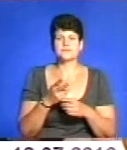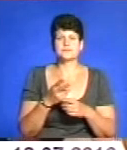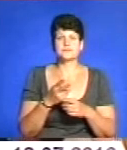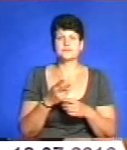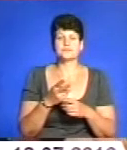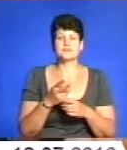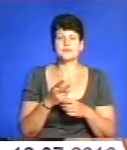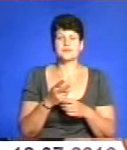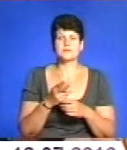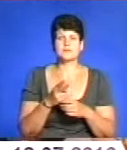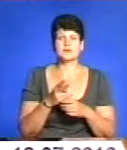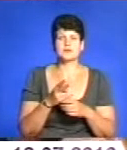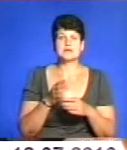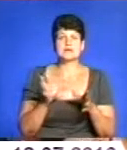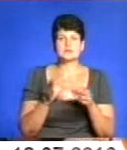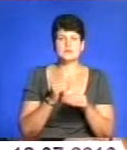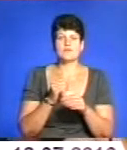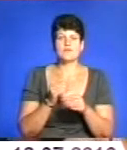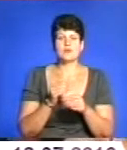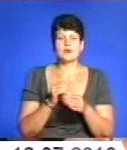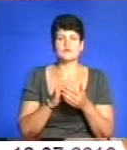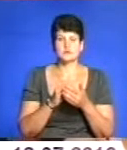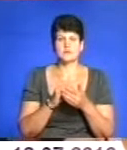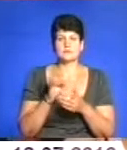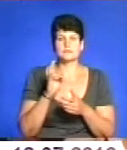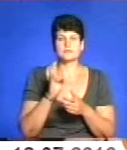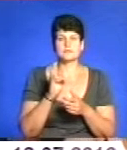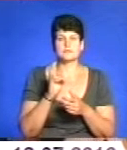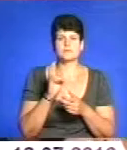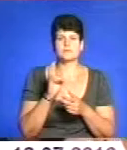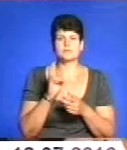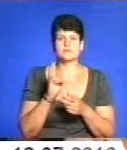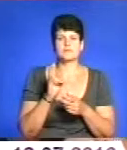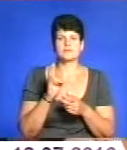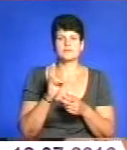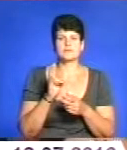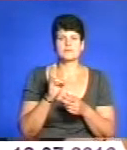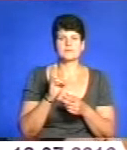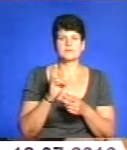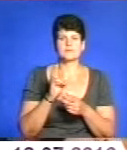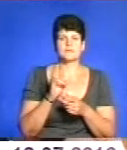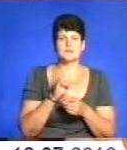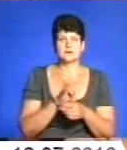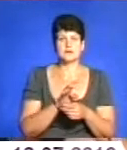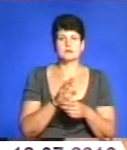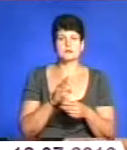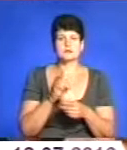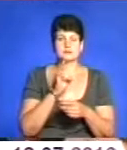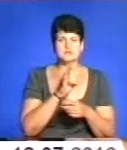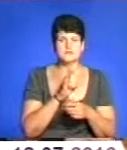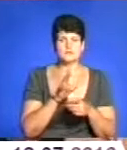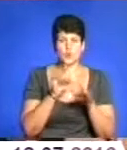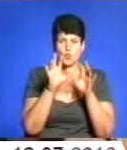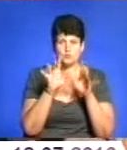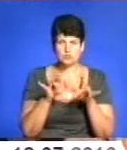співпрацівником, співатором Назар Туваковим. Його комп'ютерна